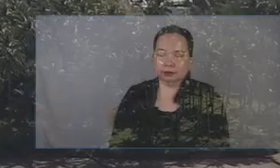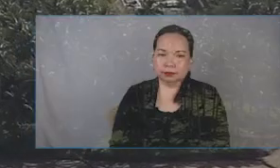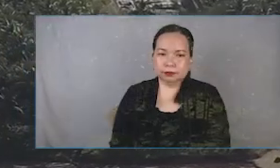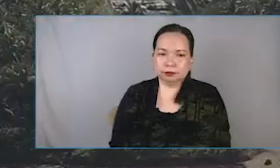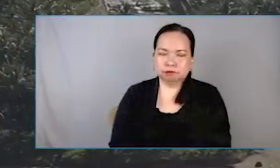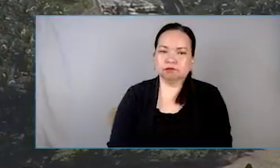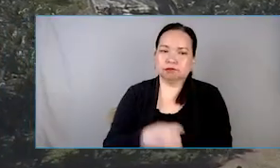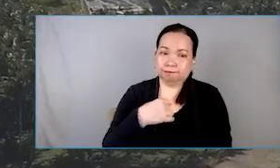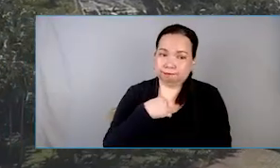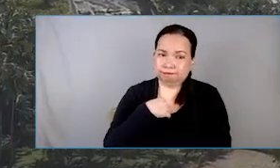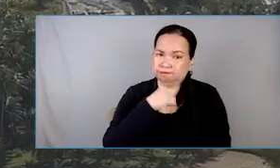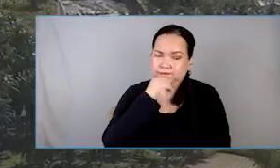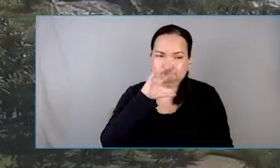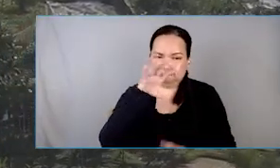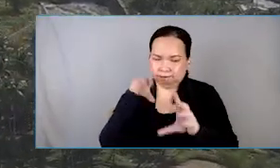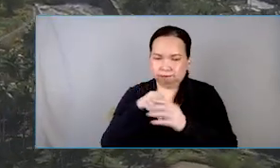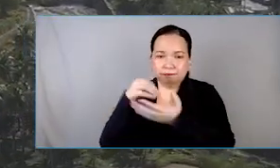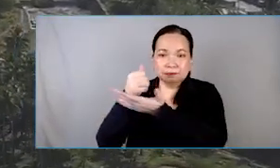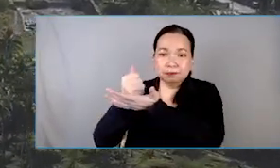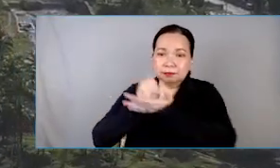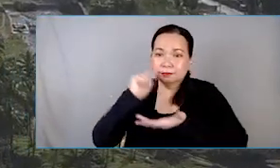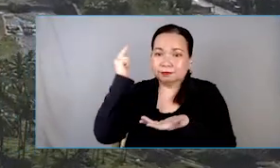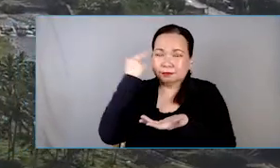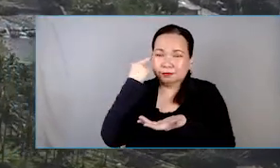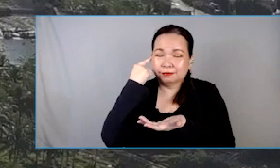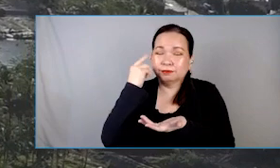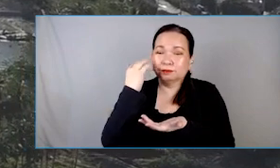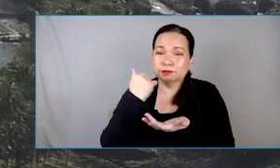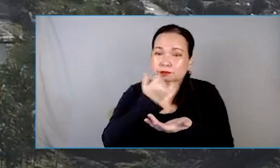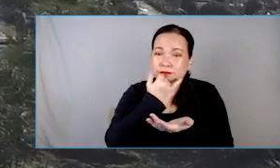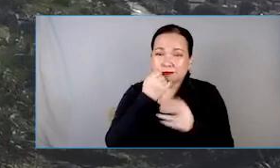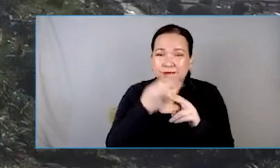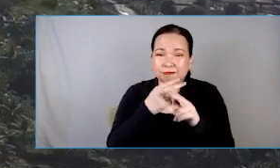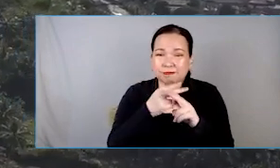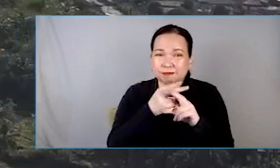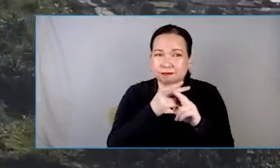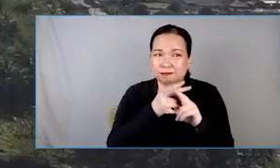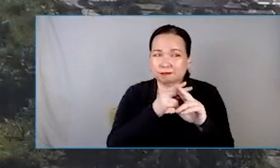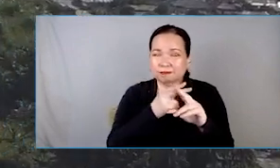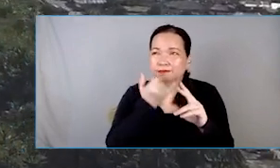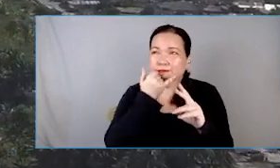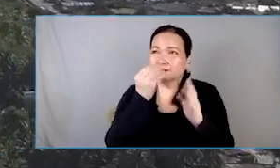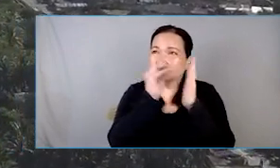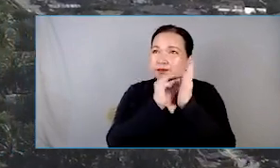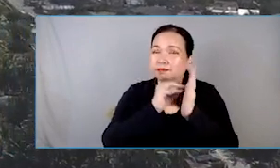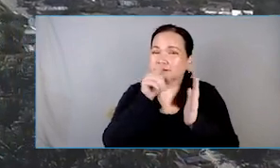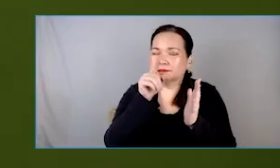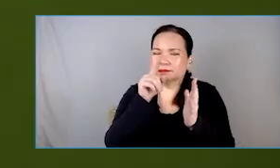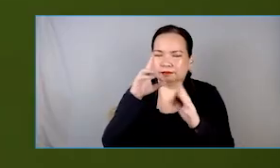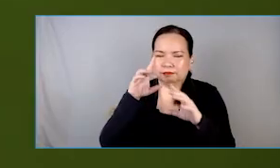Hindi ako nakakasama sa ayuda kasi mali nga yung lista ko. Malian record sa DE.